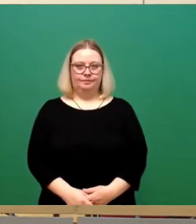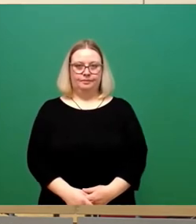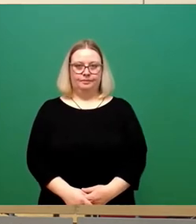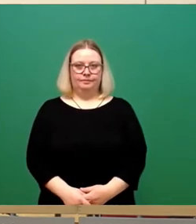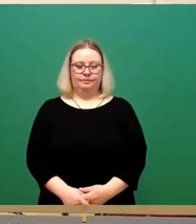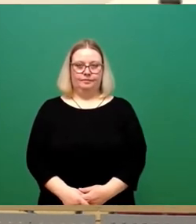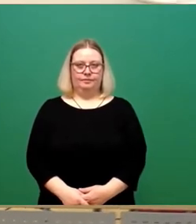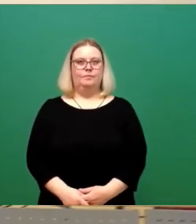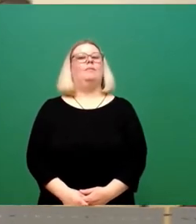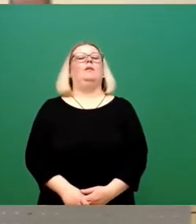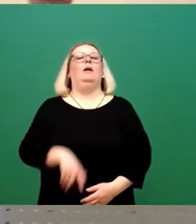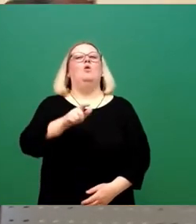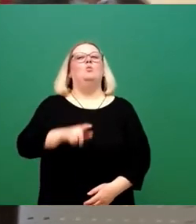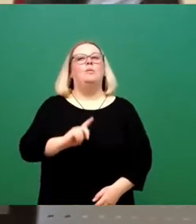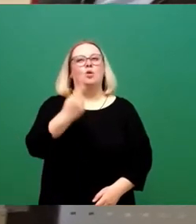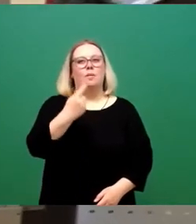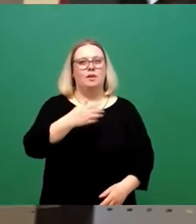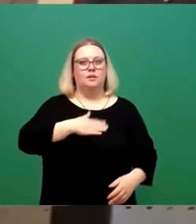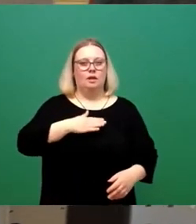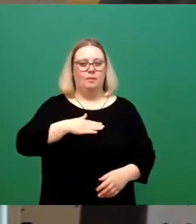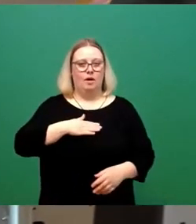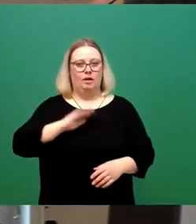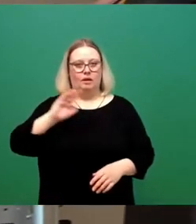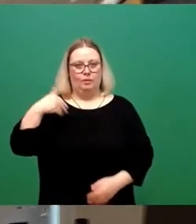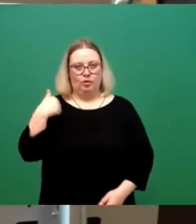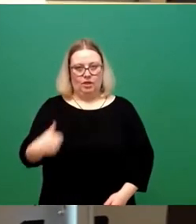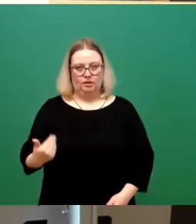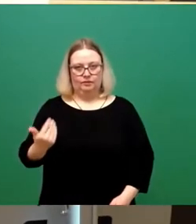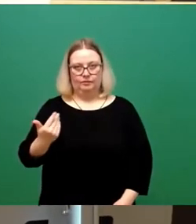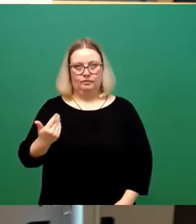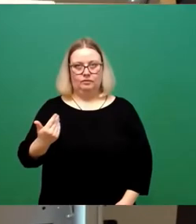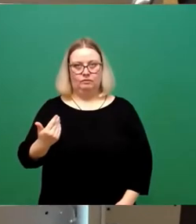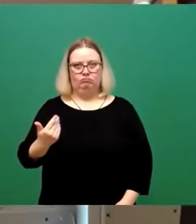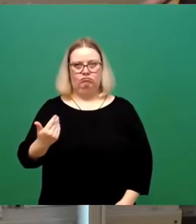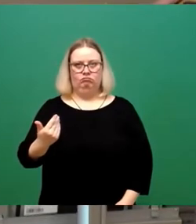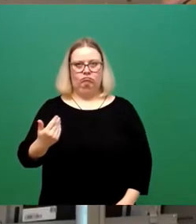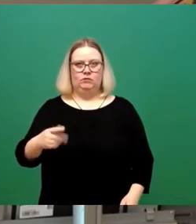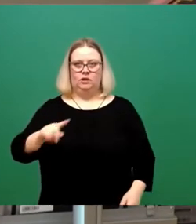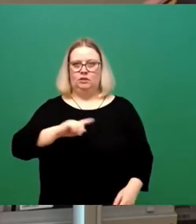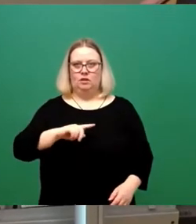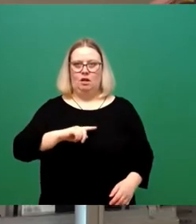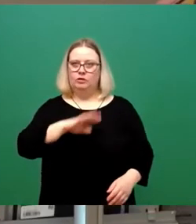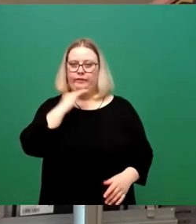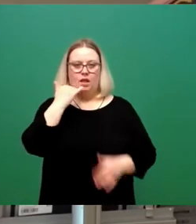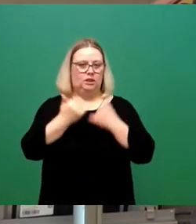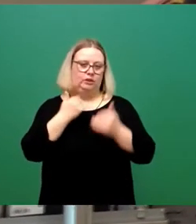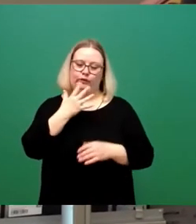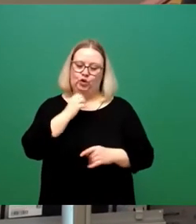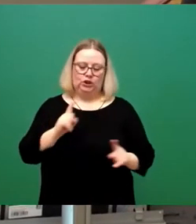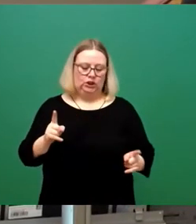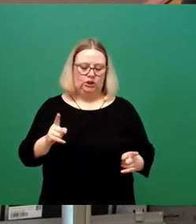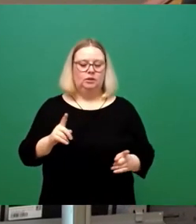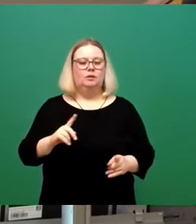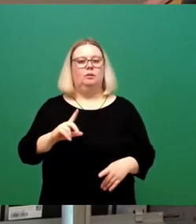Herr Oberbürgermeister, meine Damen und Herren, ich will gar nicht viel dazu sagen. Wir halten